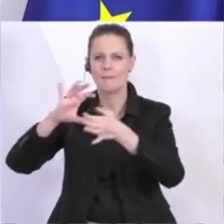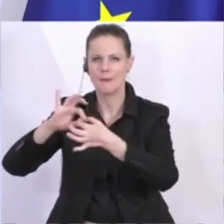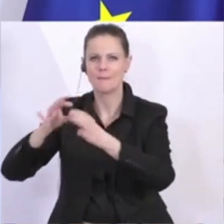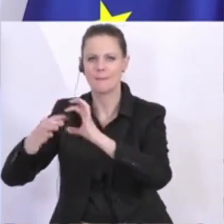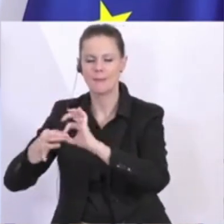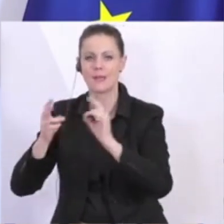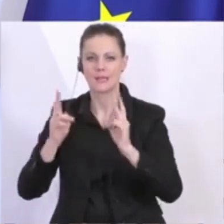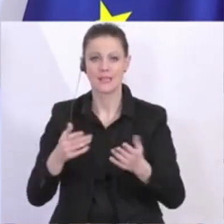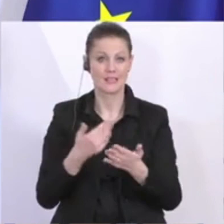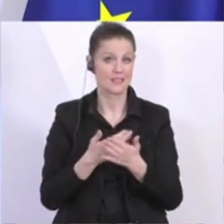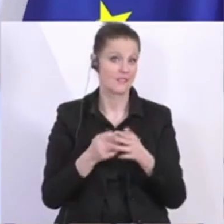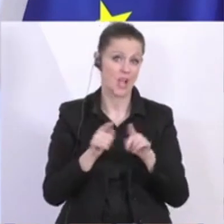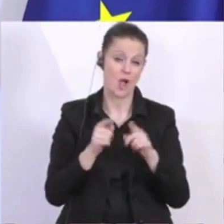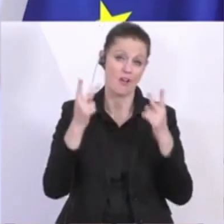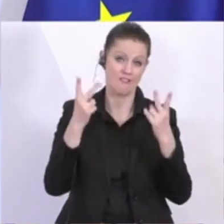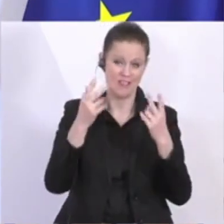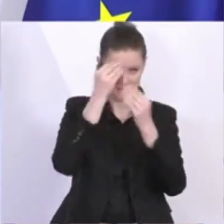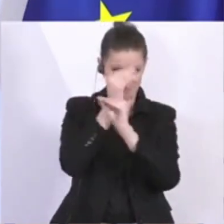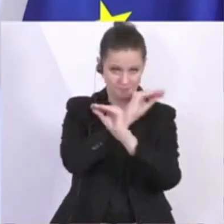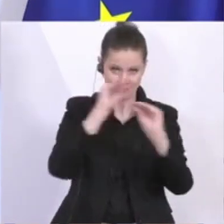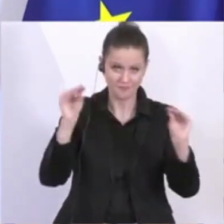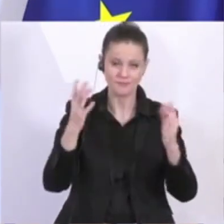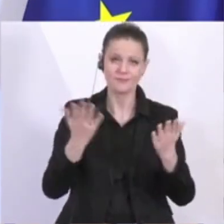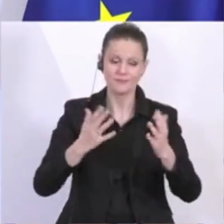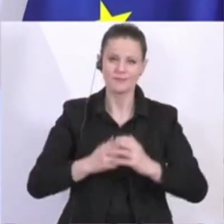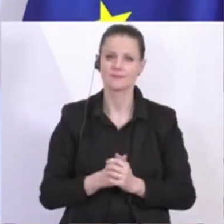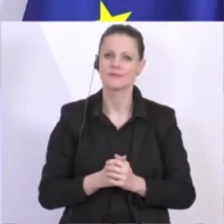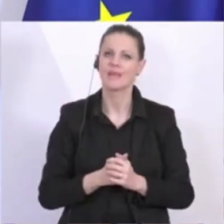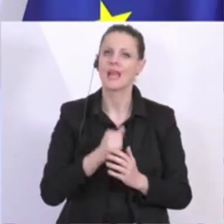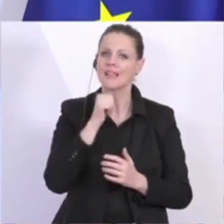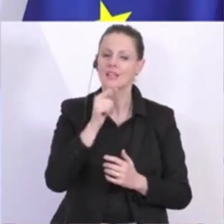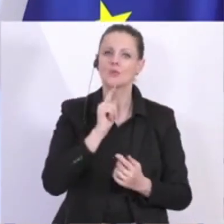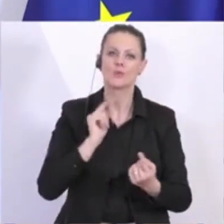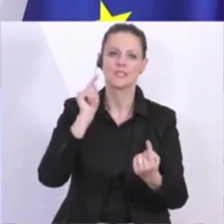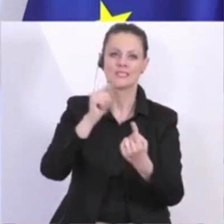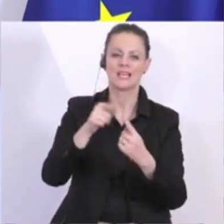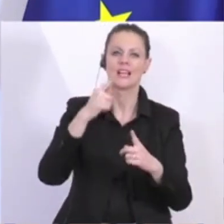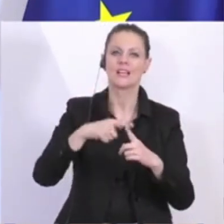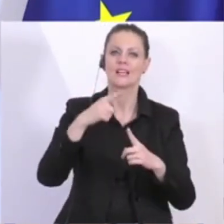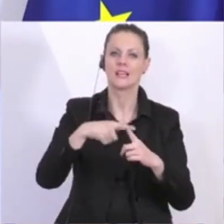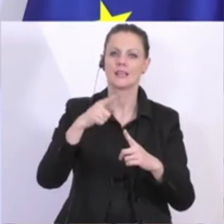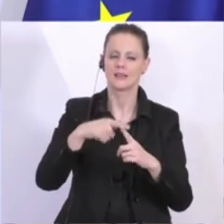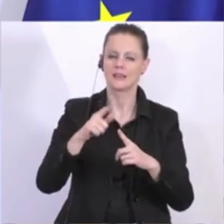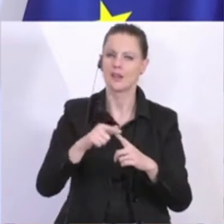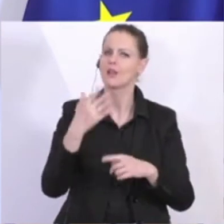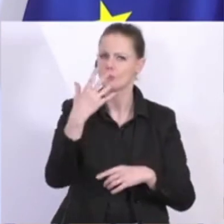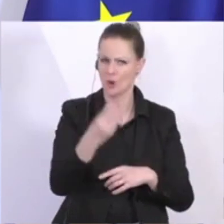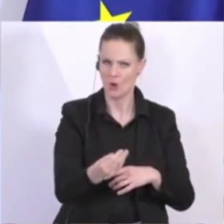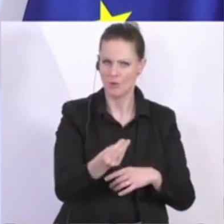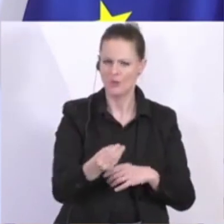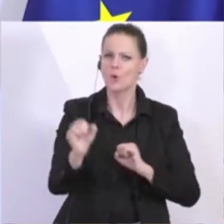ist es mir schon wichtig, auch dabei zu erwähnen, dass es nicht nur darum geht, die Kredite zu gewähren und diese